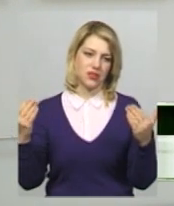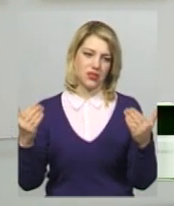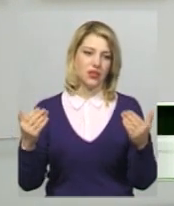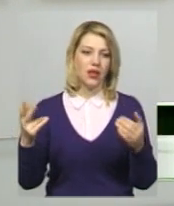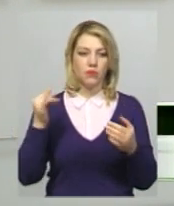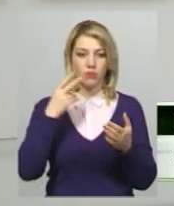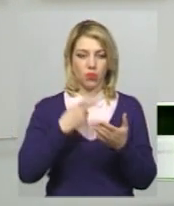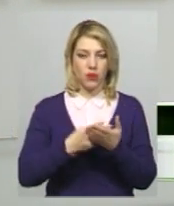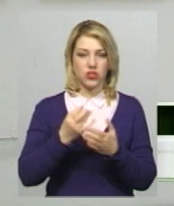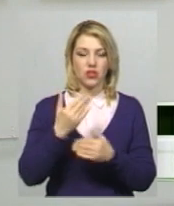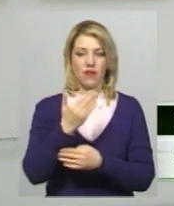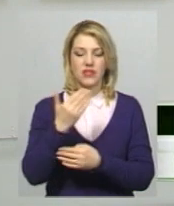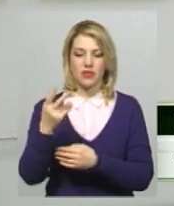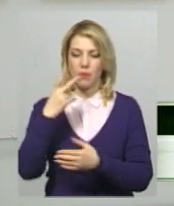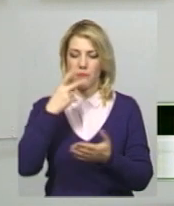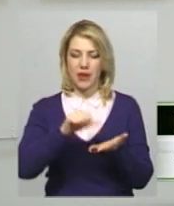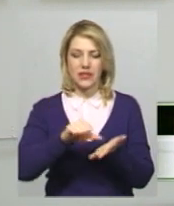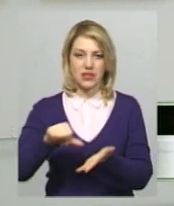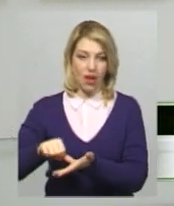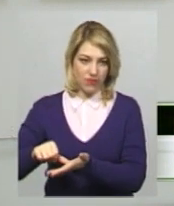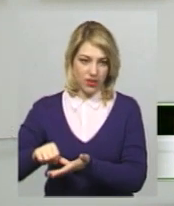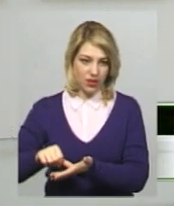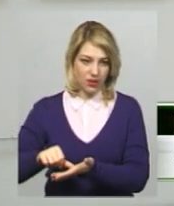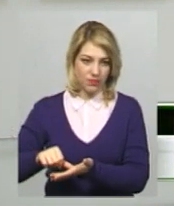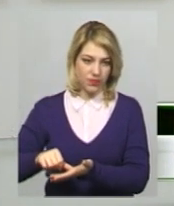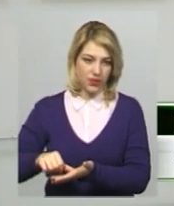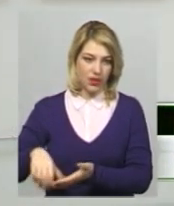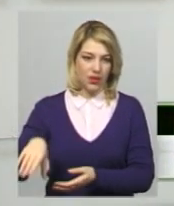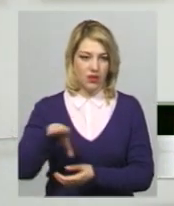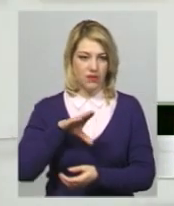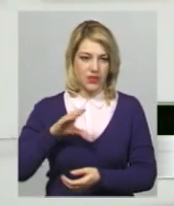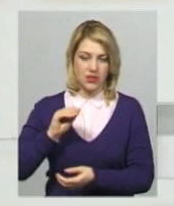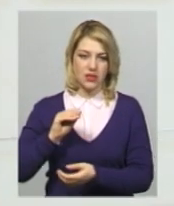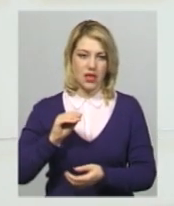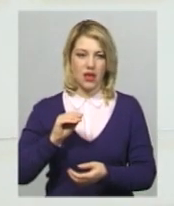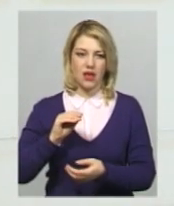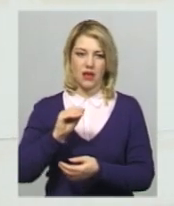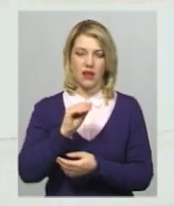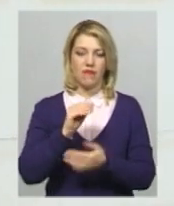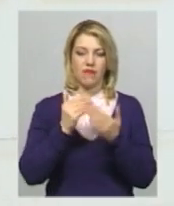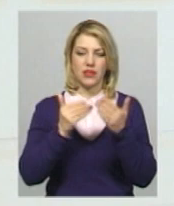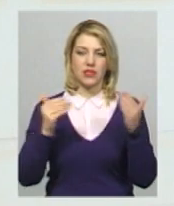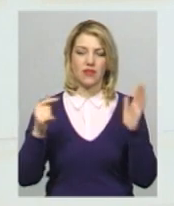Як ви бачите, на виставці представлена вся виставка поділена по